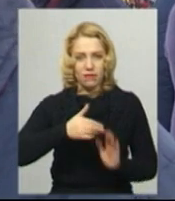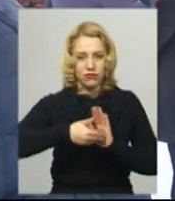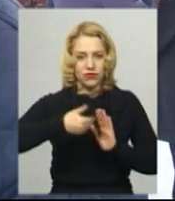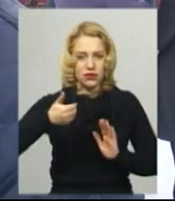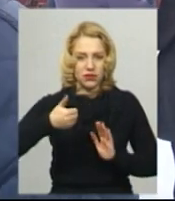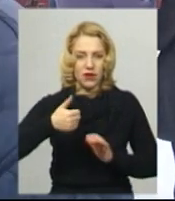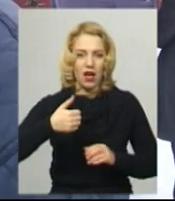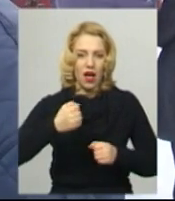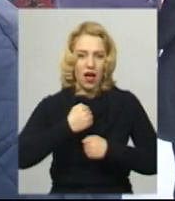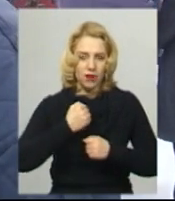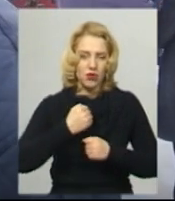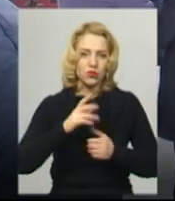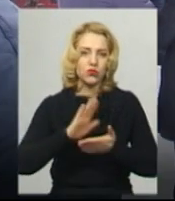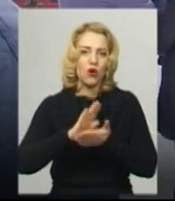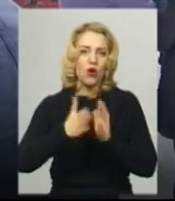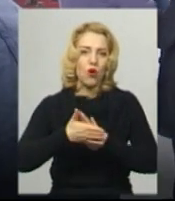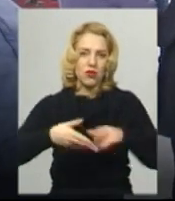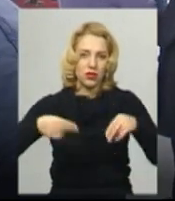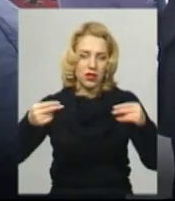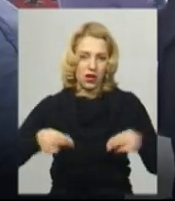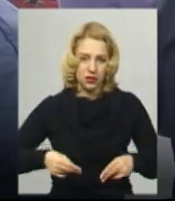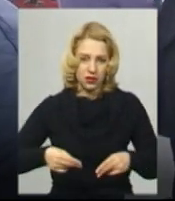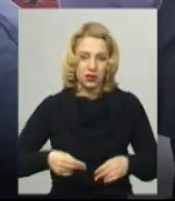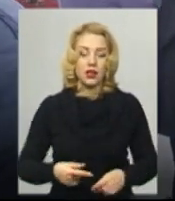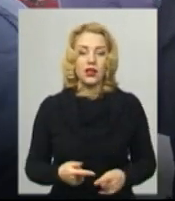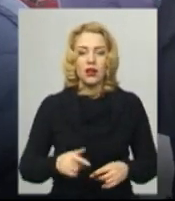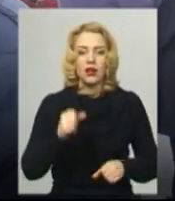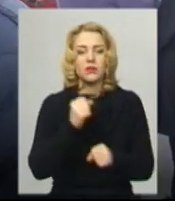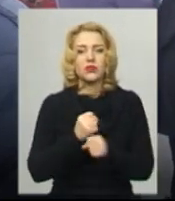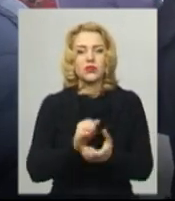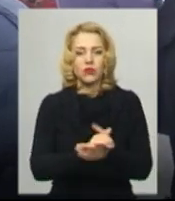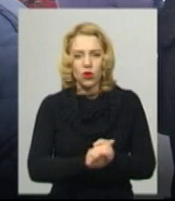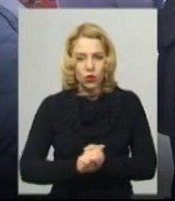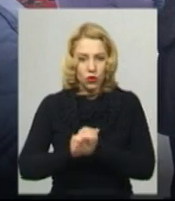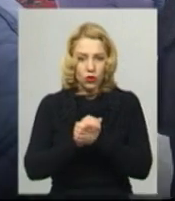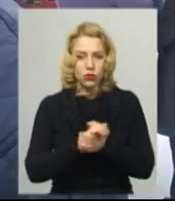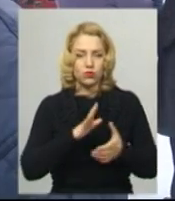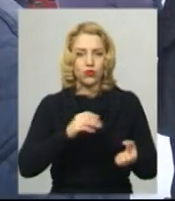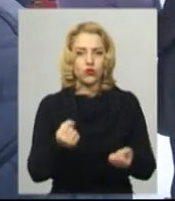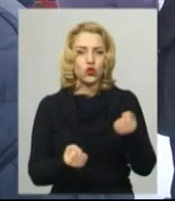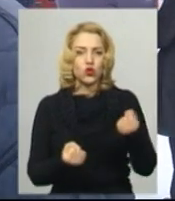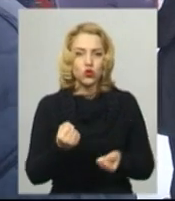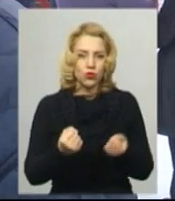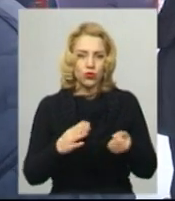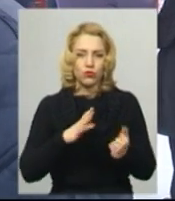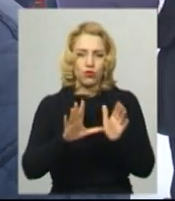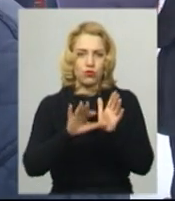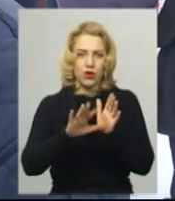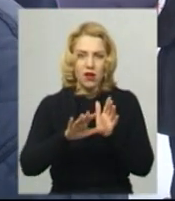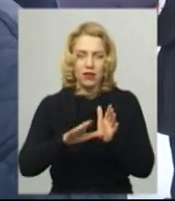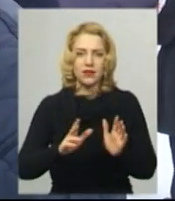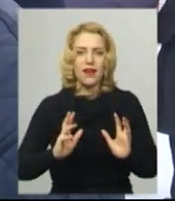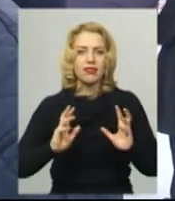за контрактом. Хороший хлопець, робив колгоспі, шофером був, бригадером трохи був, тракторем